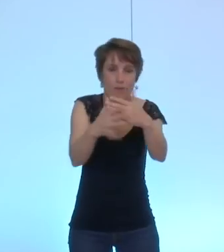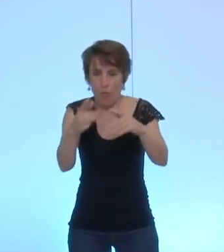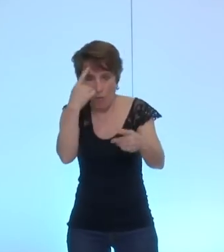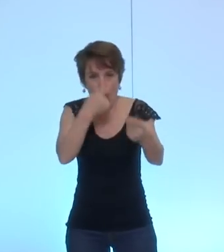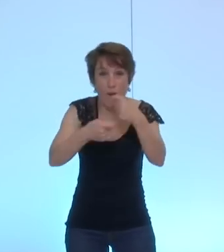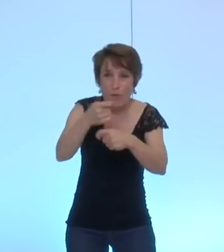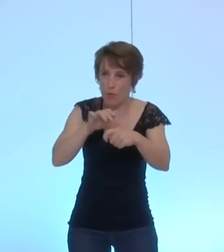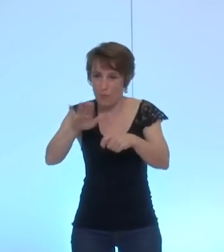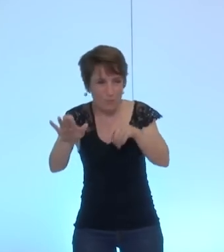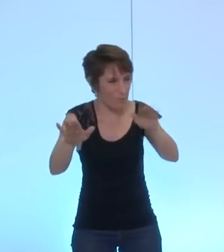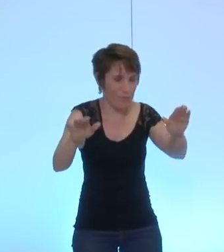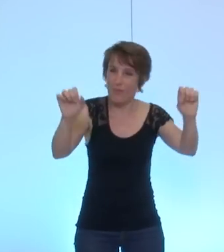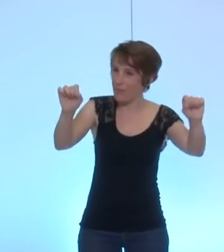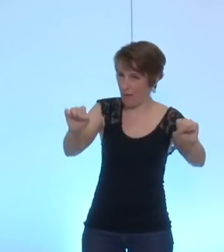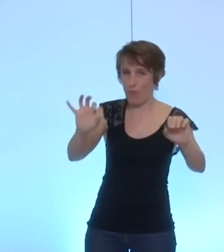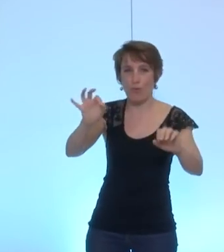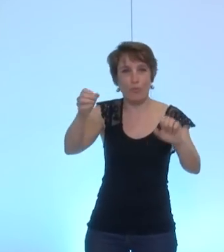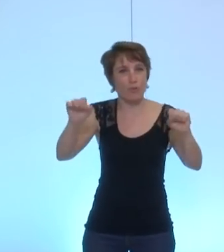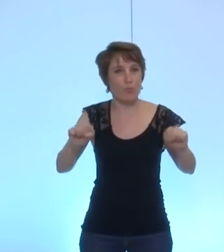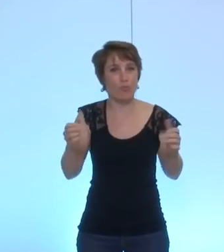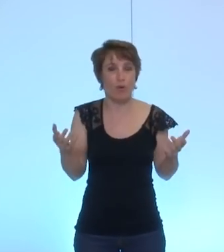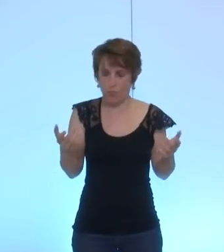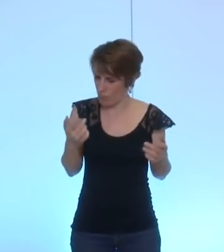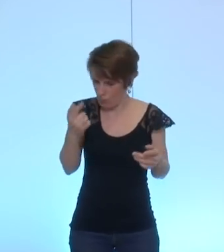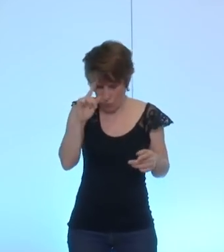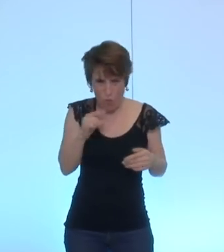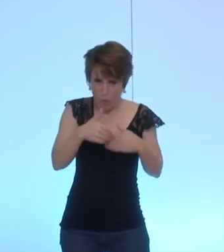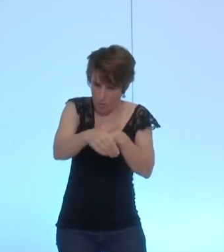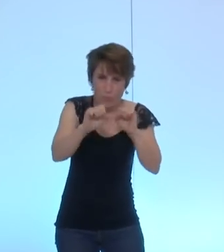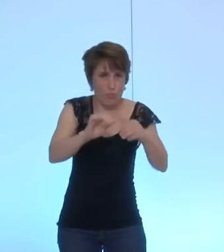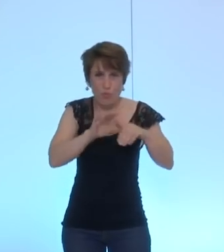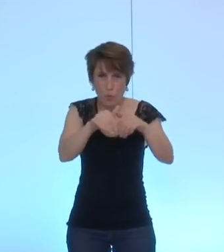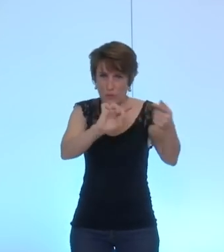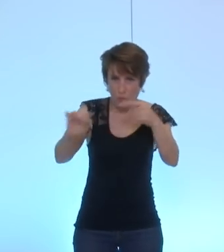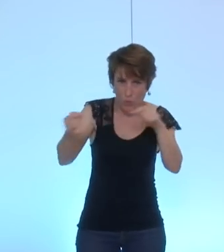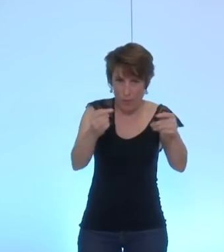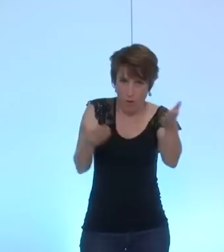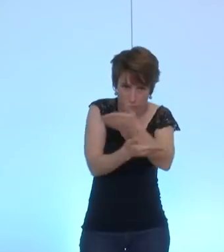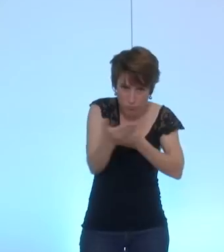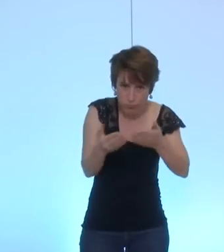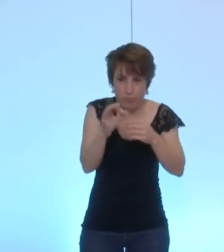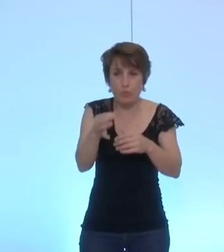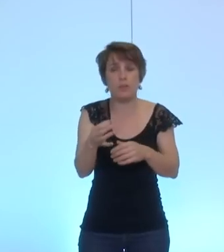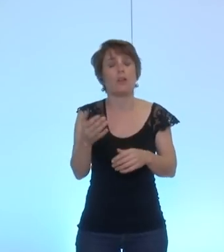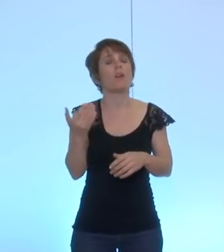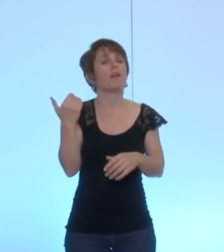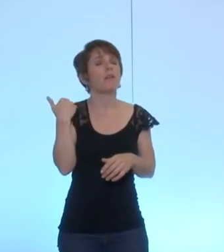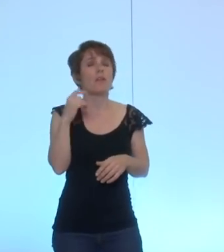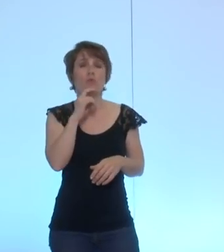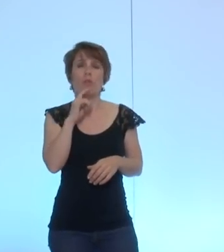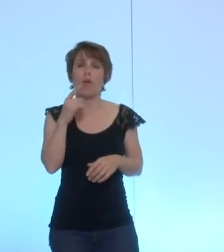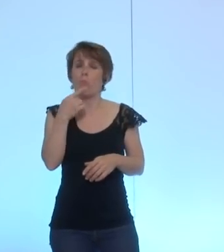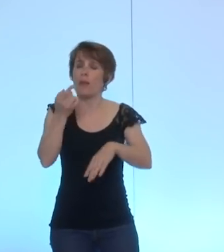tel pan de notre économie. Là-dessus aussi, les débats méritent d'être posés puisque ce que vous avez dit concernant l'étude de l'Observatoire